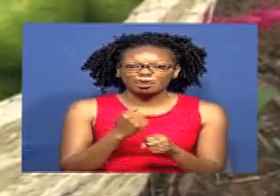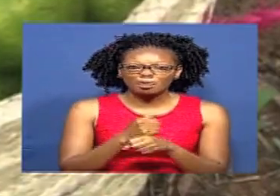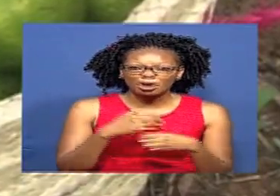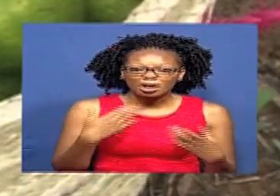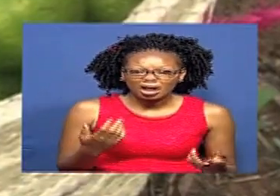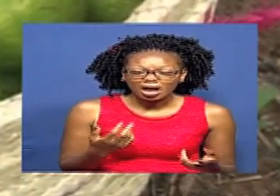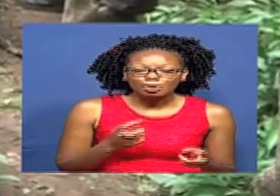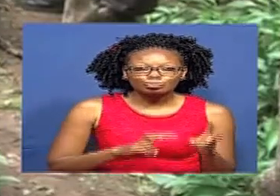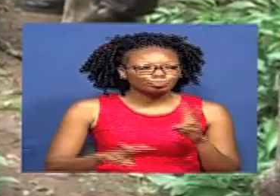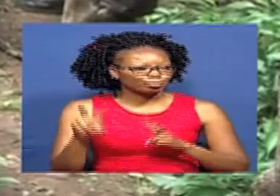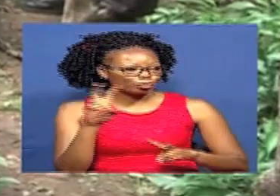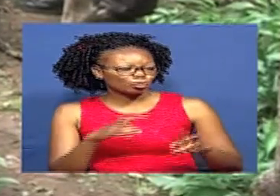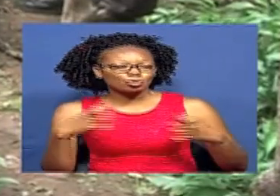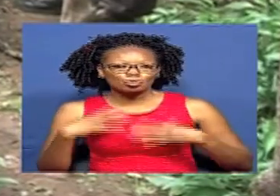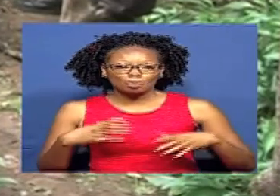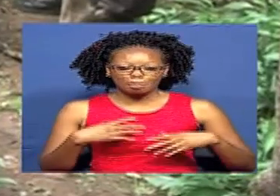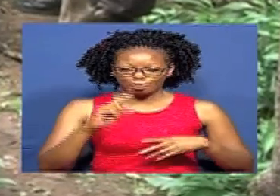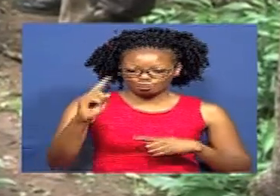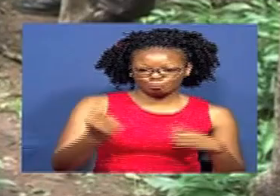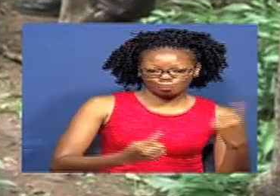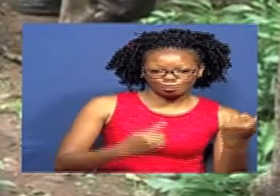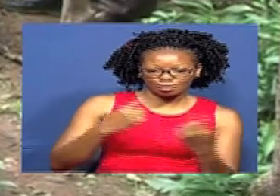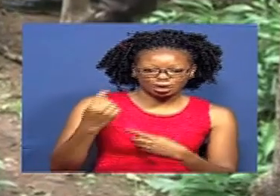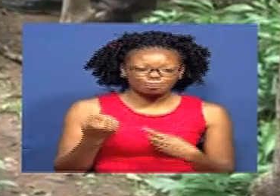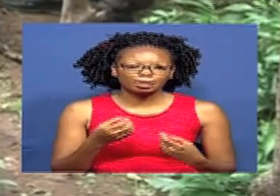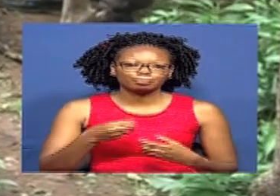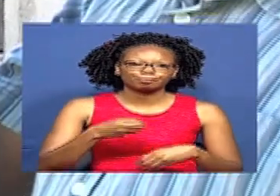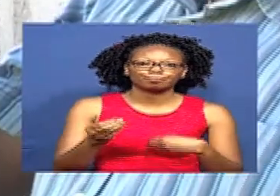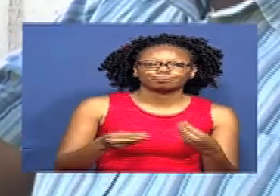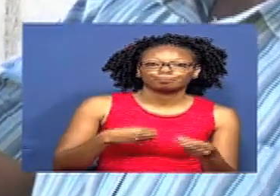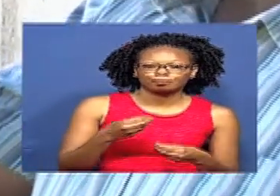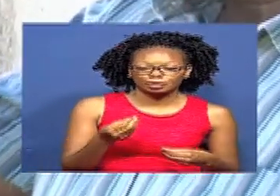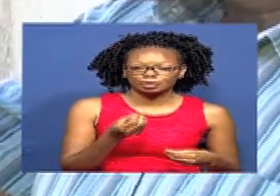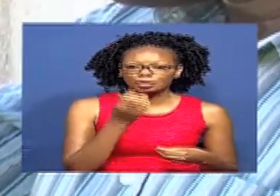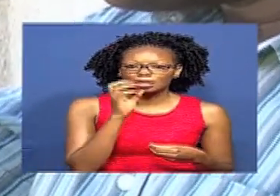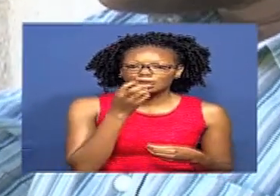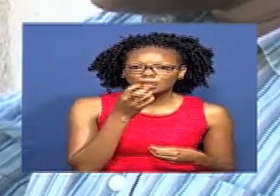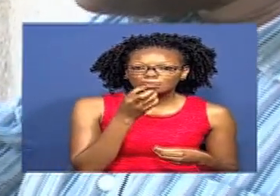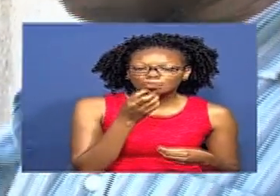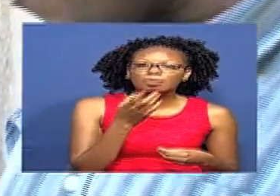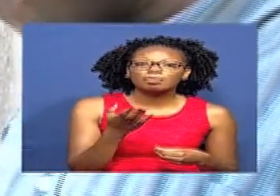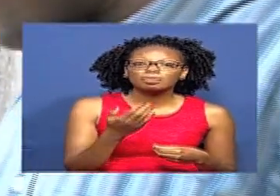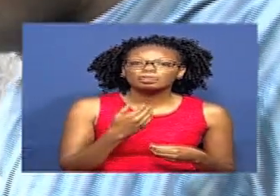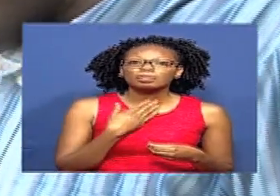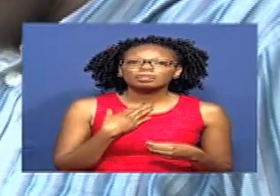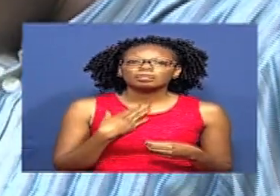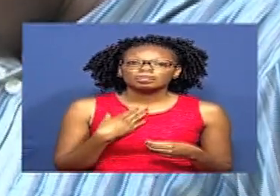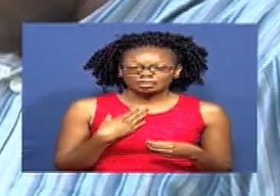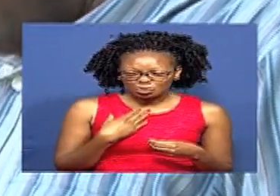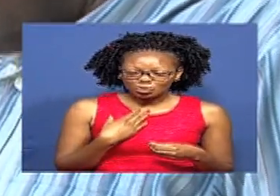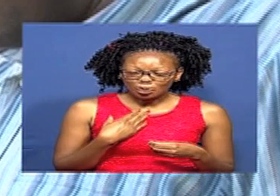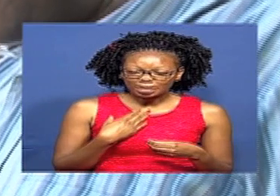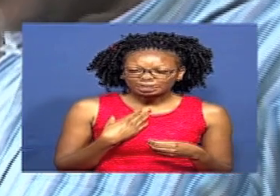wanunuzi Kwa machungwa, beii hutegemea kama ni miche unanunua ama tunu Miche ya inyijakua